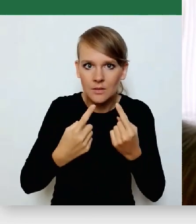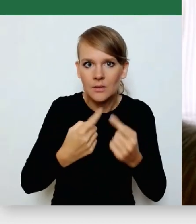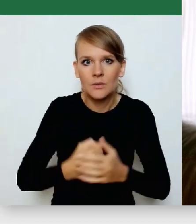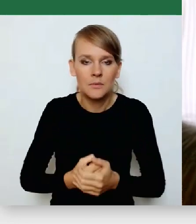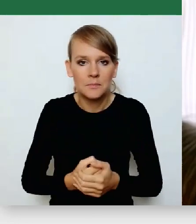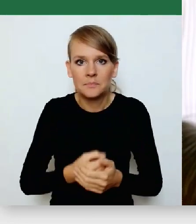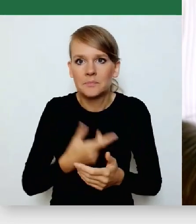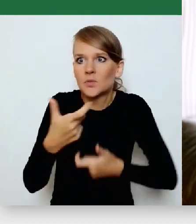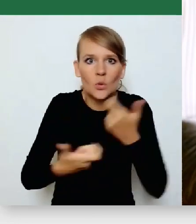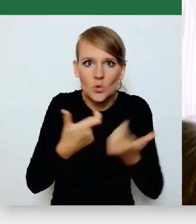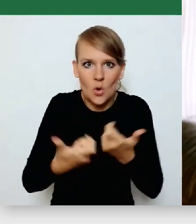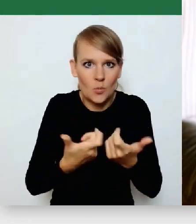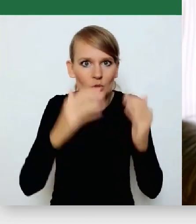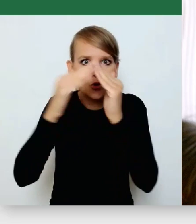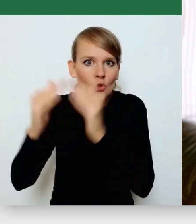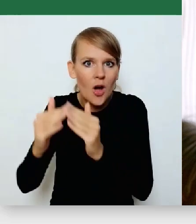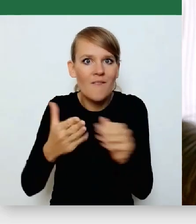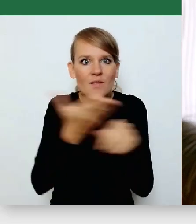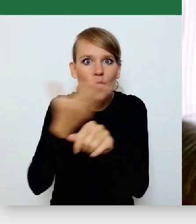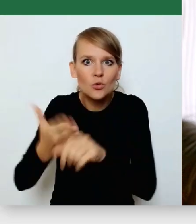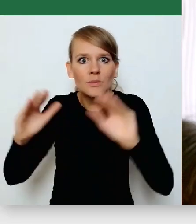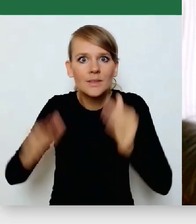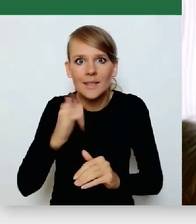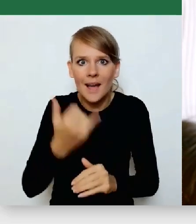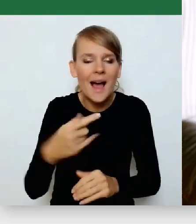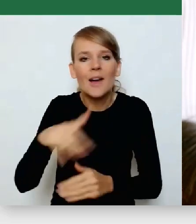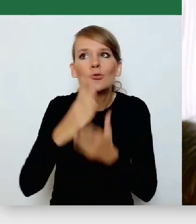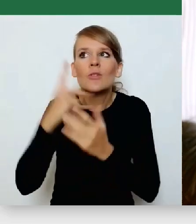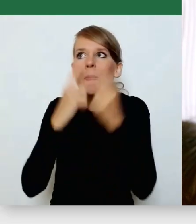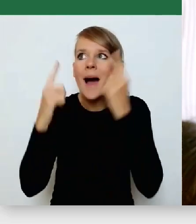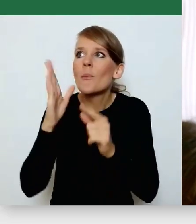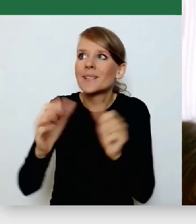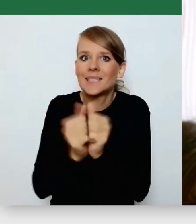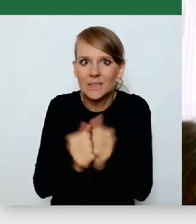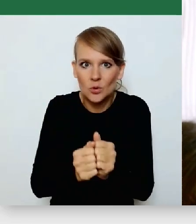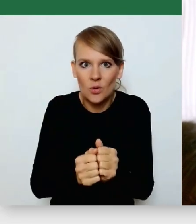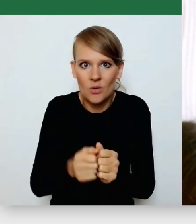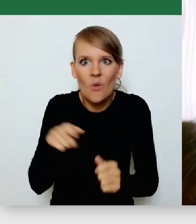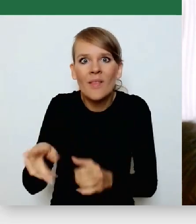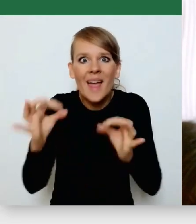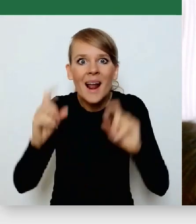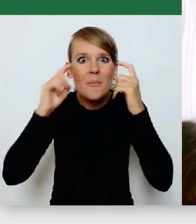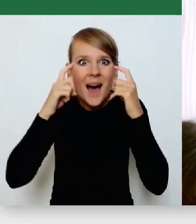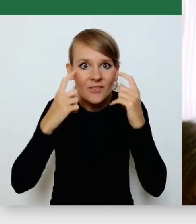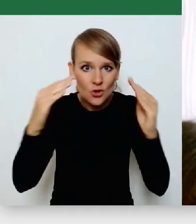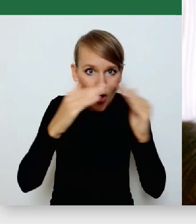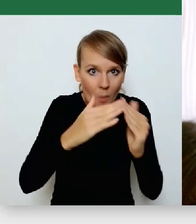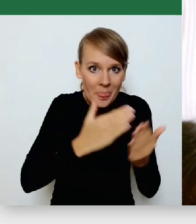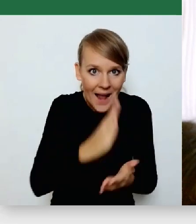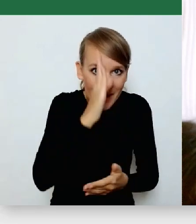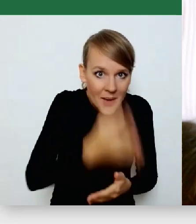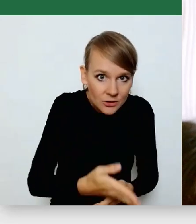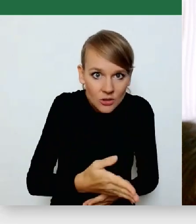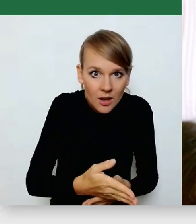żeby jak najmniej wyburzać. I już się nie mówi o tym, że w domu będzie zimno, tylko żeby w ogóle ten dom stał. I w takiej rzeczywistości żyjemy.